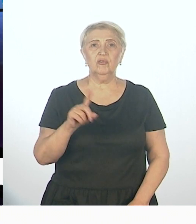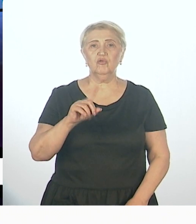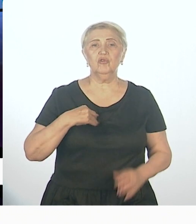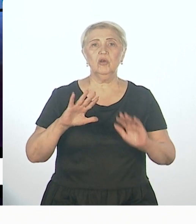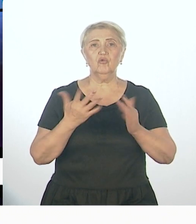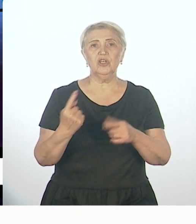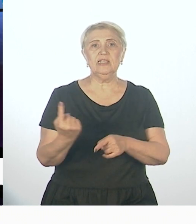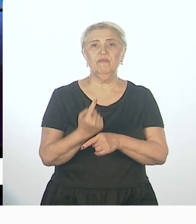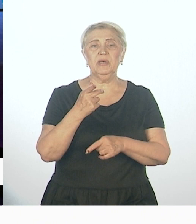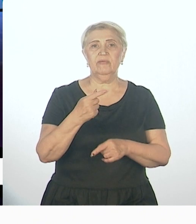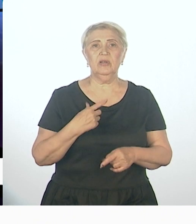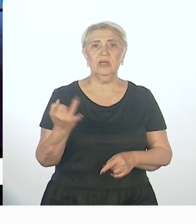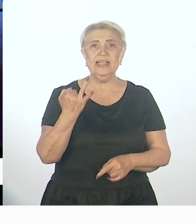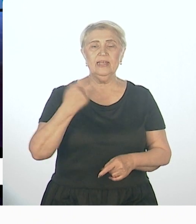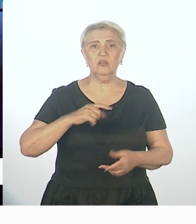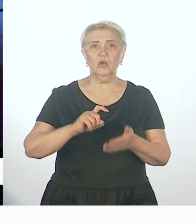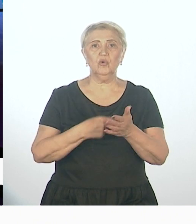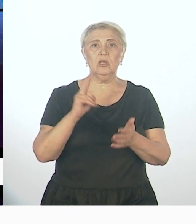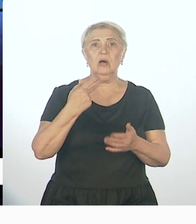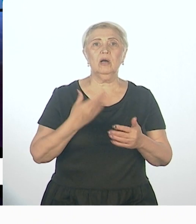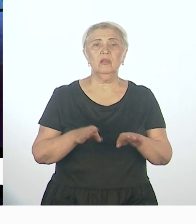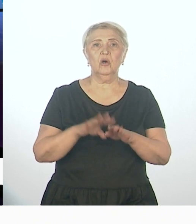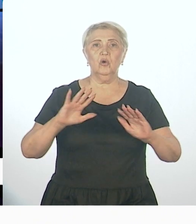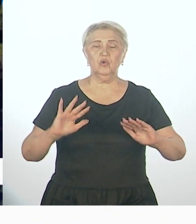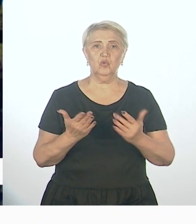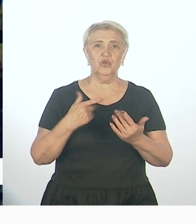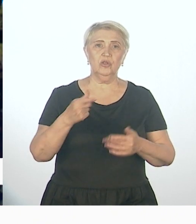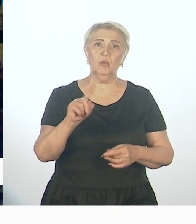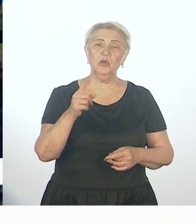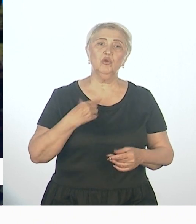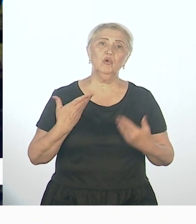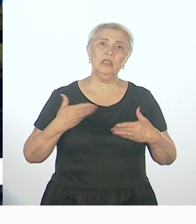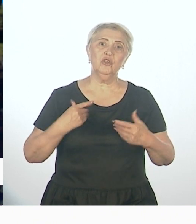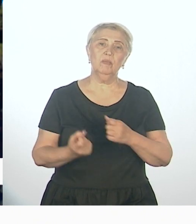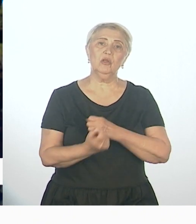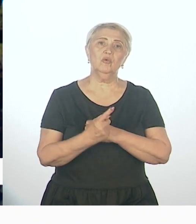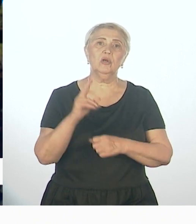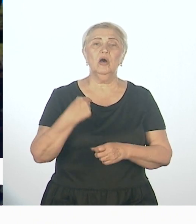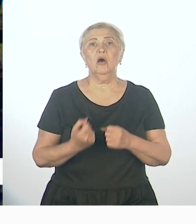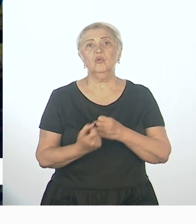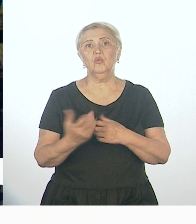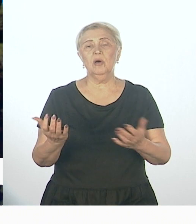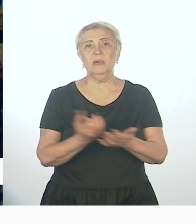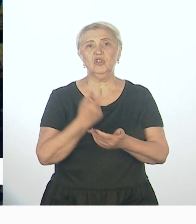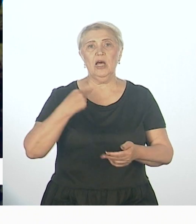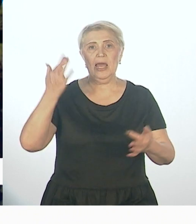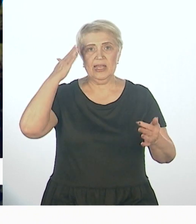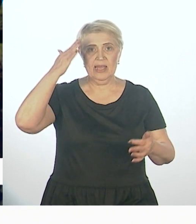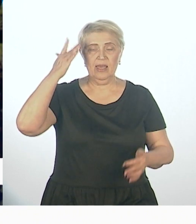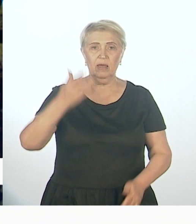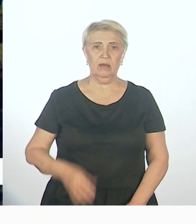впервые, интересно узнать, как же так случилось, почему, зачем, откуда, как пришла идея, расскажите.